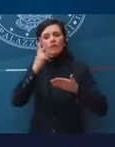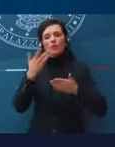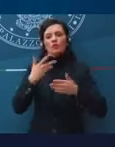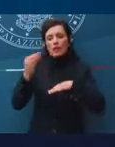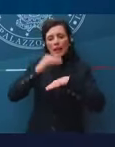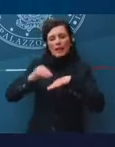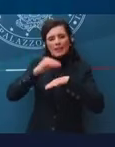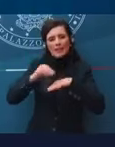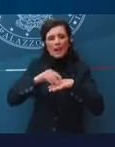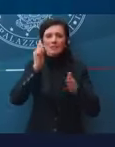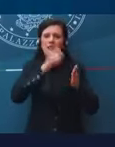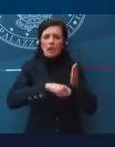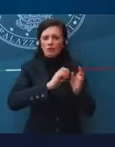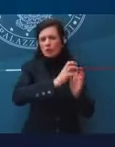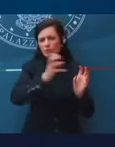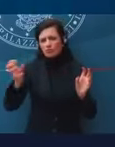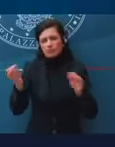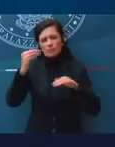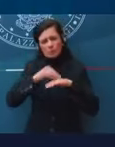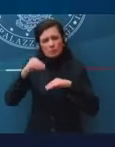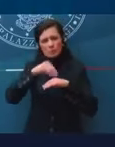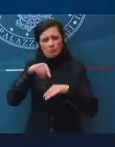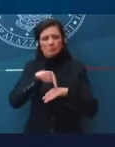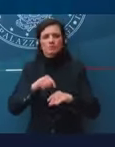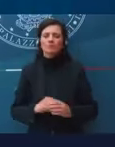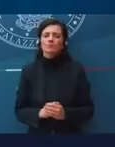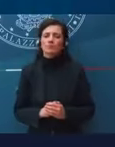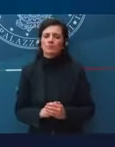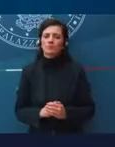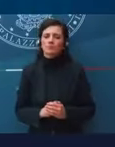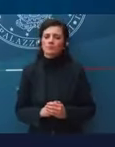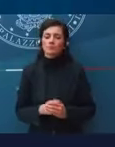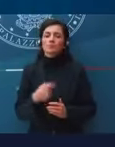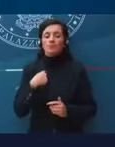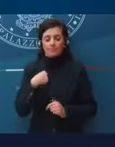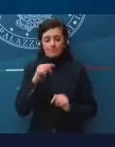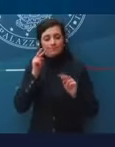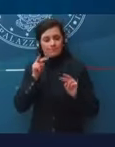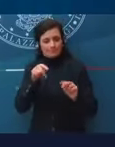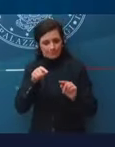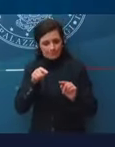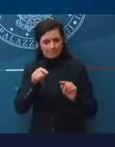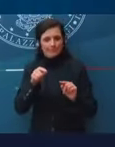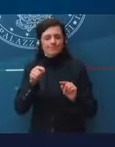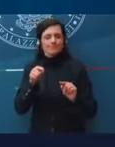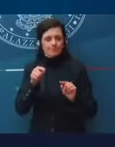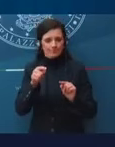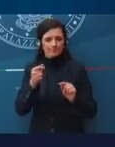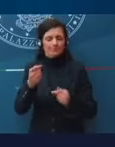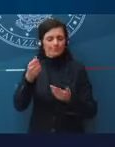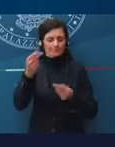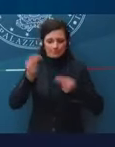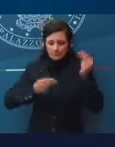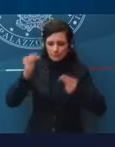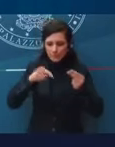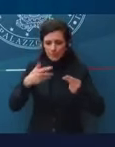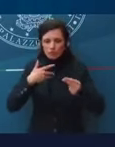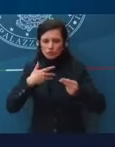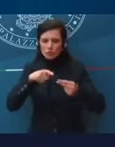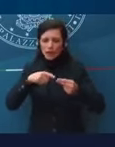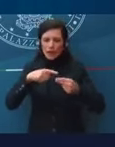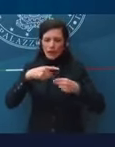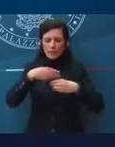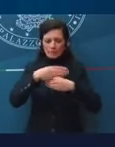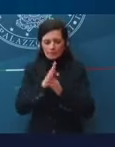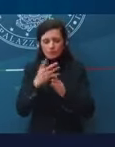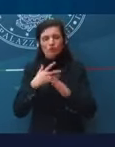sanzioni varie. In più abbiamo contenuto questo all'interno di un scaglione, diciamo, di un